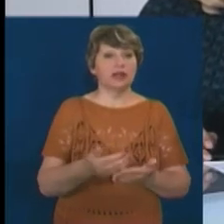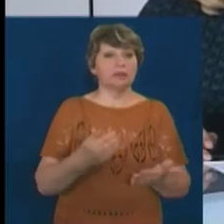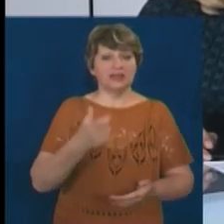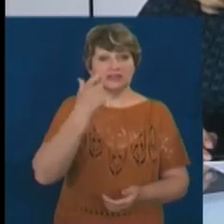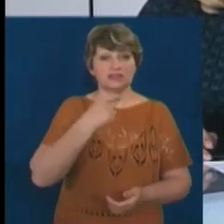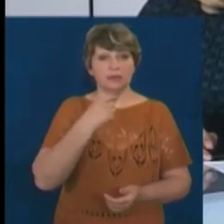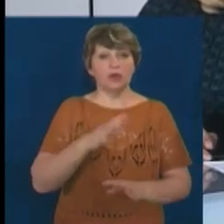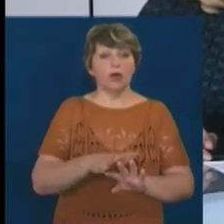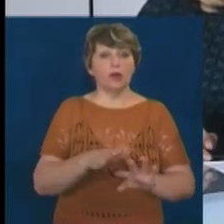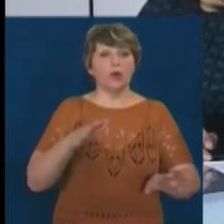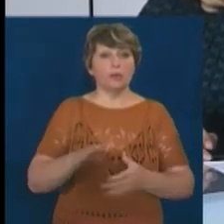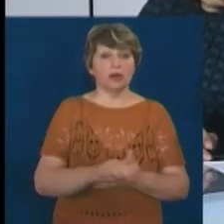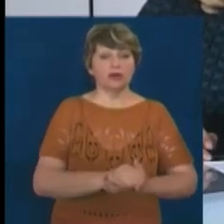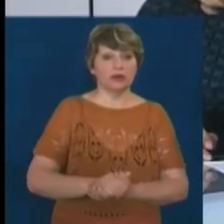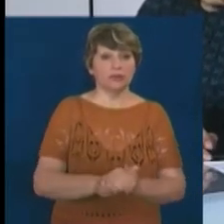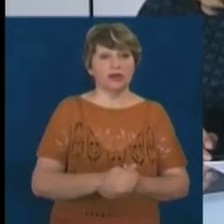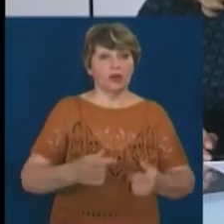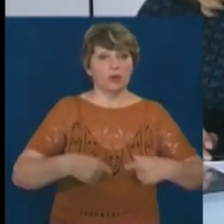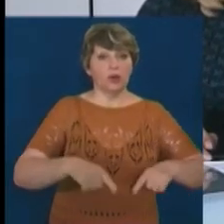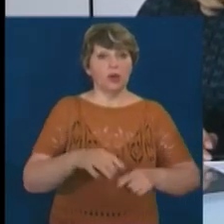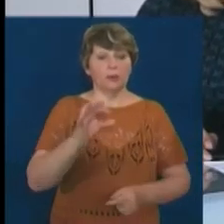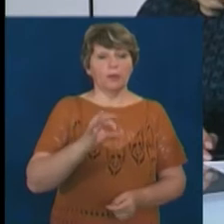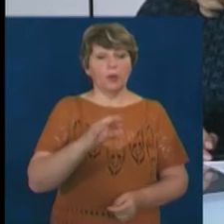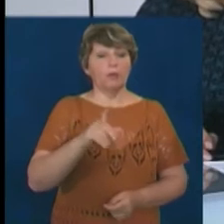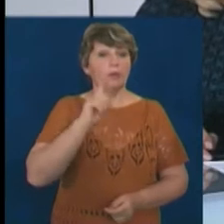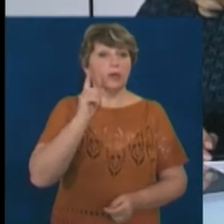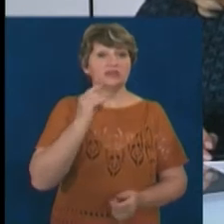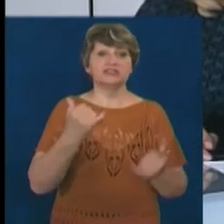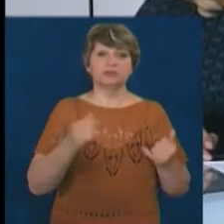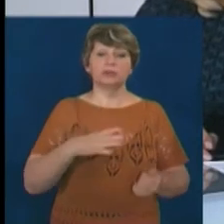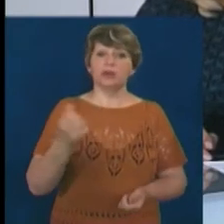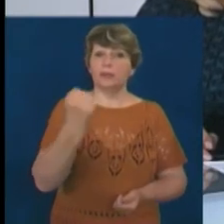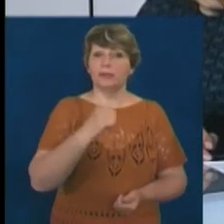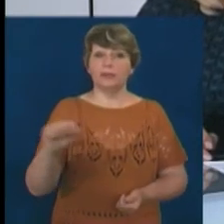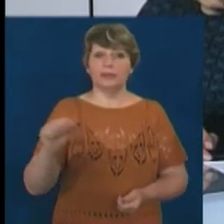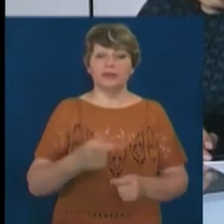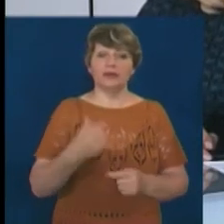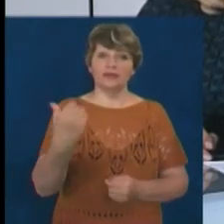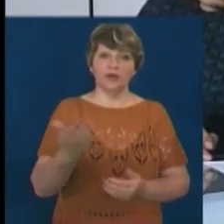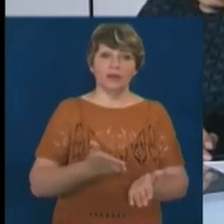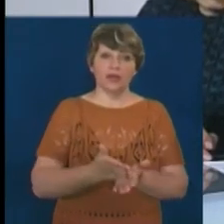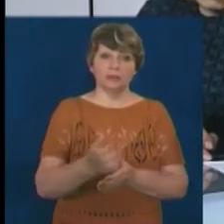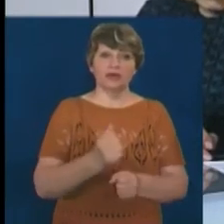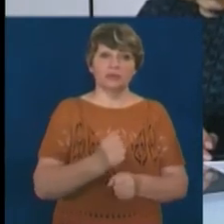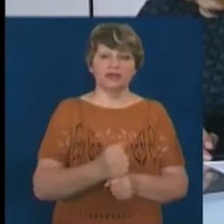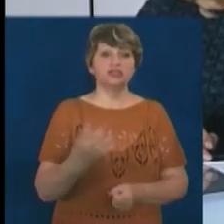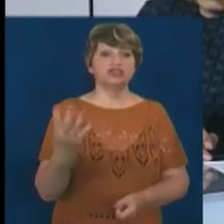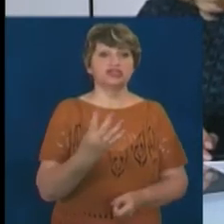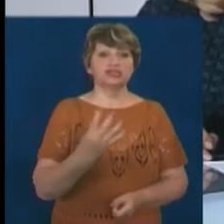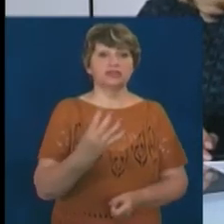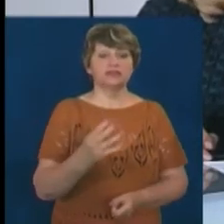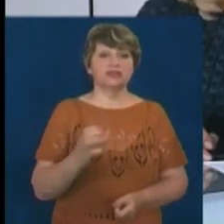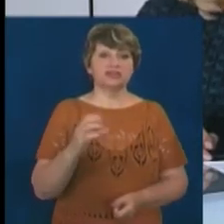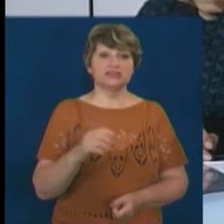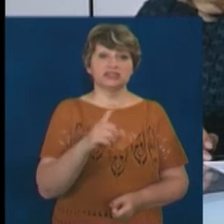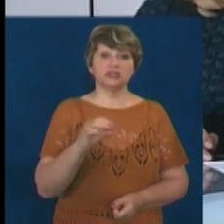команда громадської організації «Промолодь». Сьогодні було визначено переможців одного з її напрямків роботи, а саме четверту у сезону інкубатора